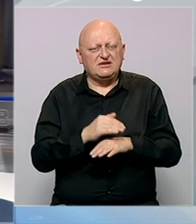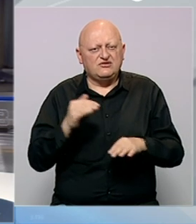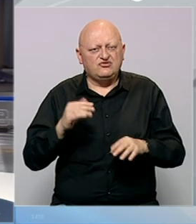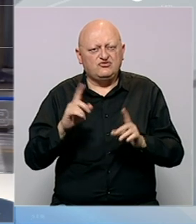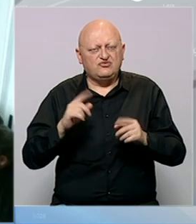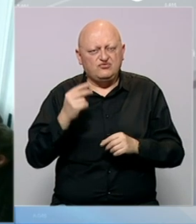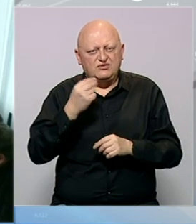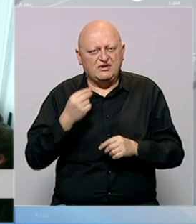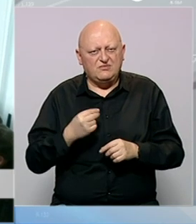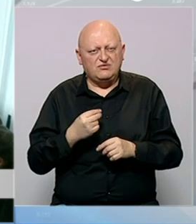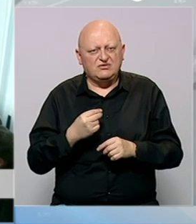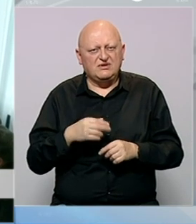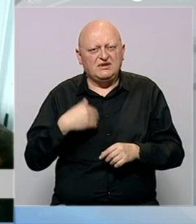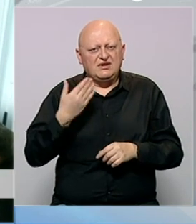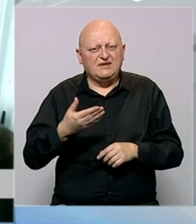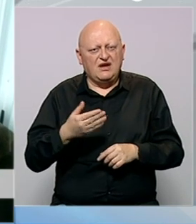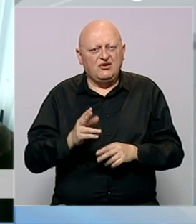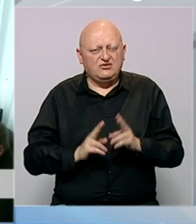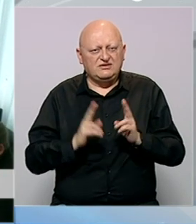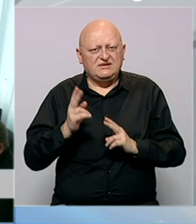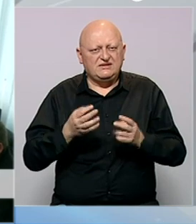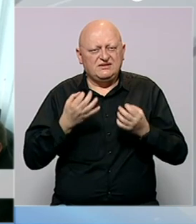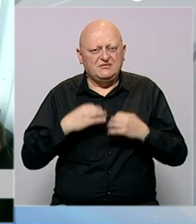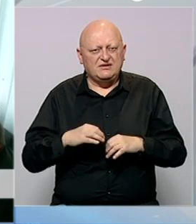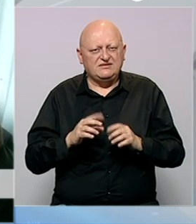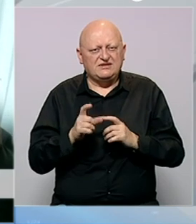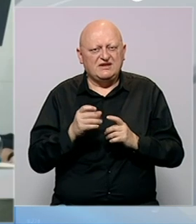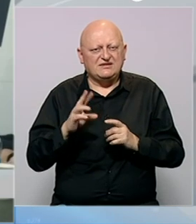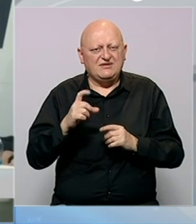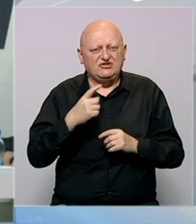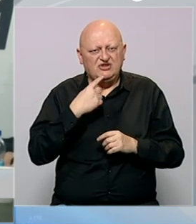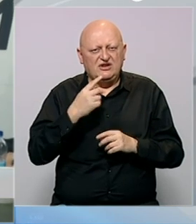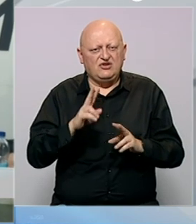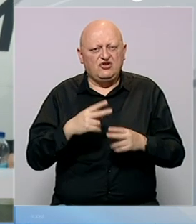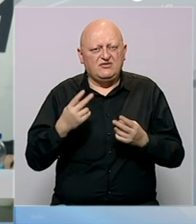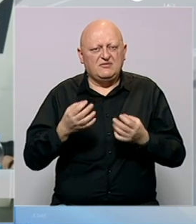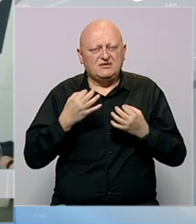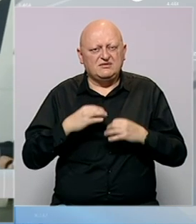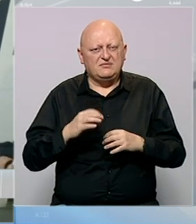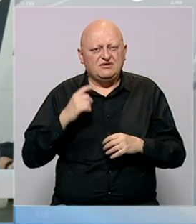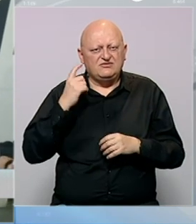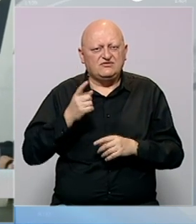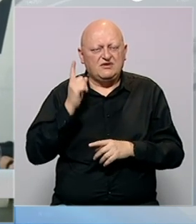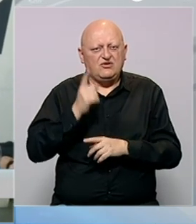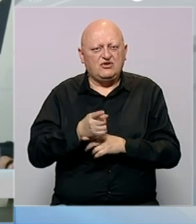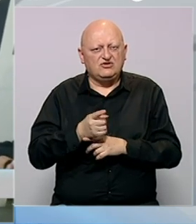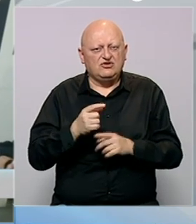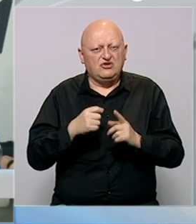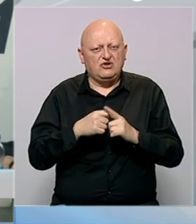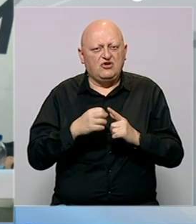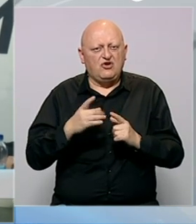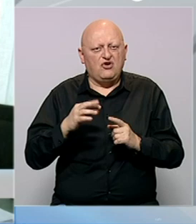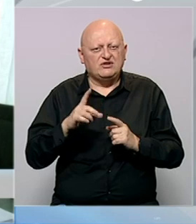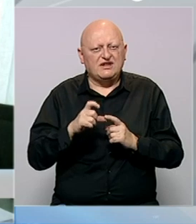predsjednika Narodne skupštine Republike Srpske. Nakon sjednice predsjedništva Stevandić je rekao novinarima da je predsjedništvo stranke